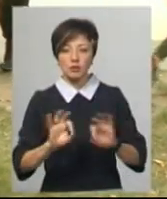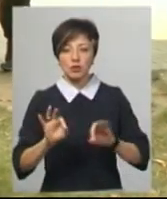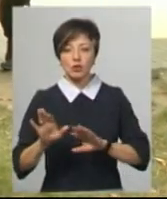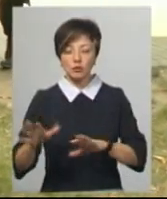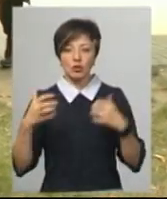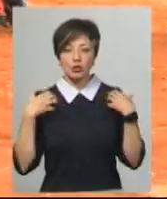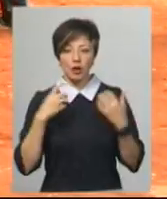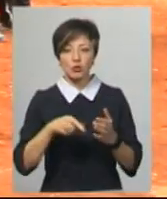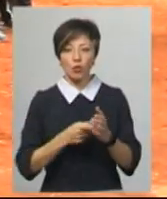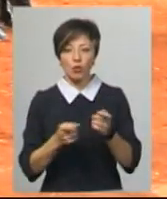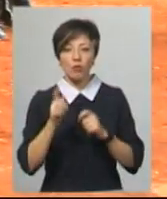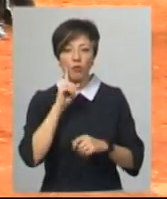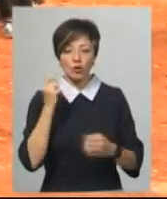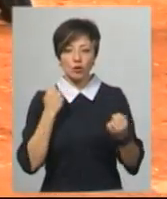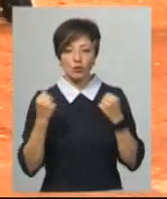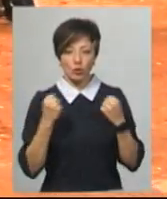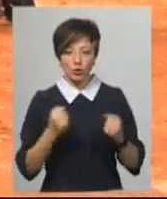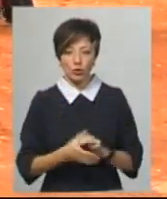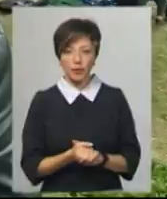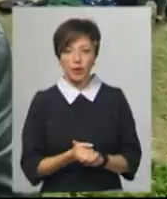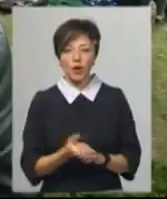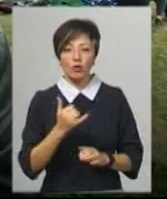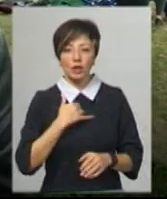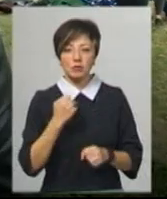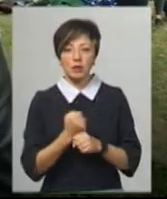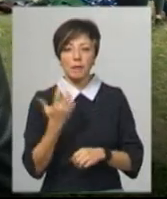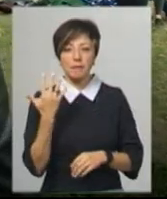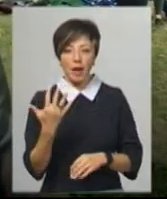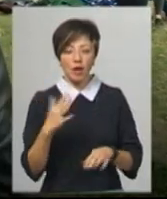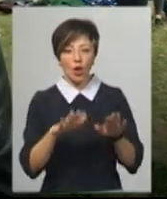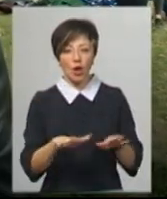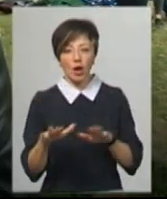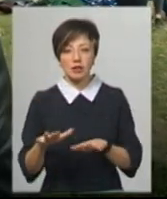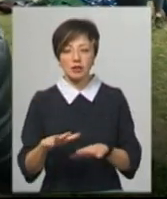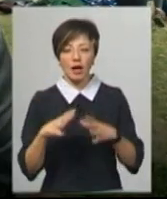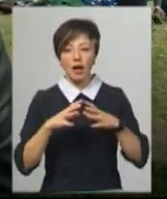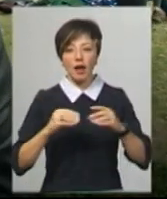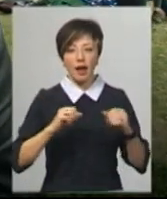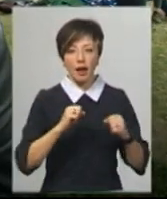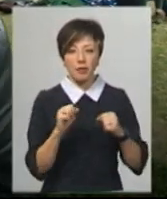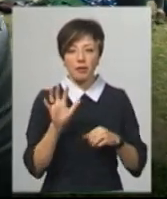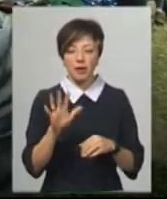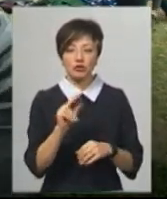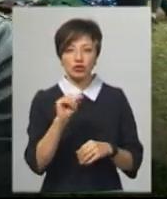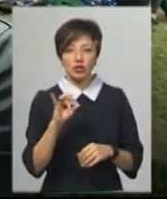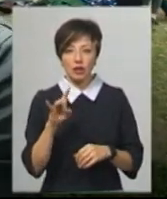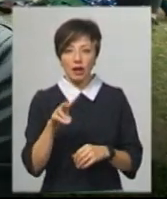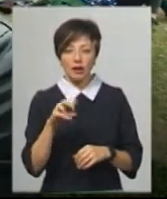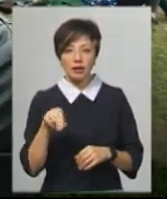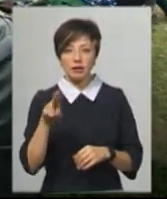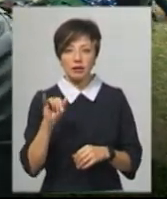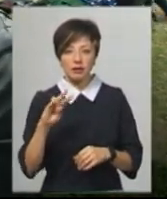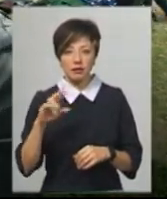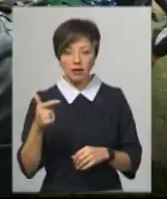міського управління молоді та спорту Наталія Томусяк. У нас працюють п'ять локацій. Це регбі-пять, чирлідінг, нове для